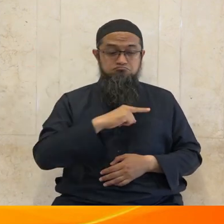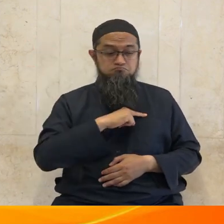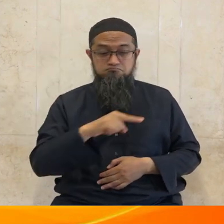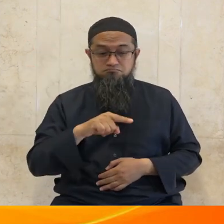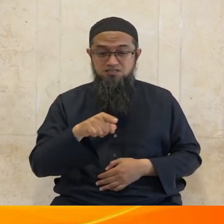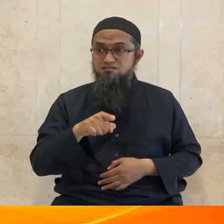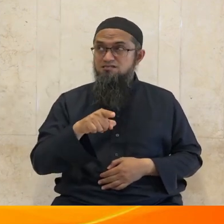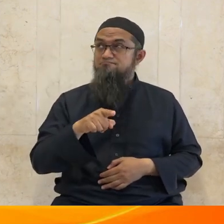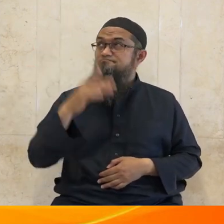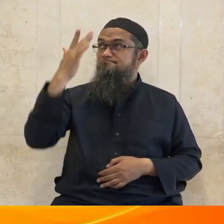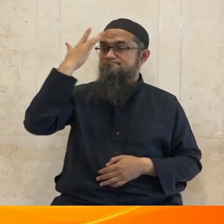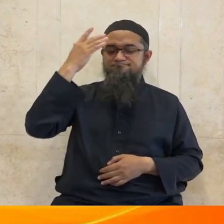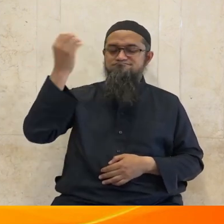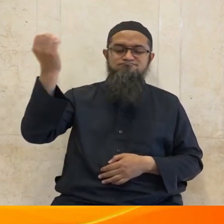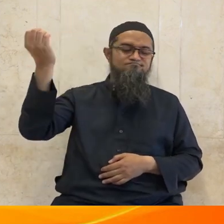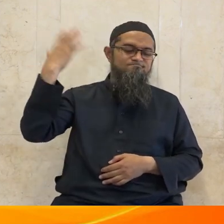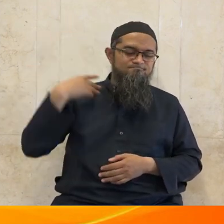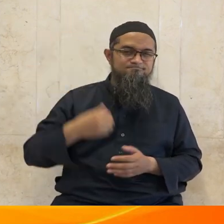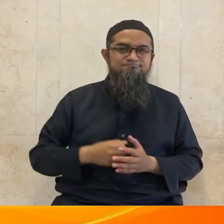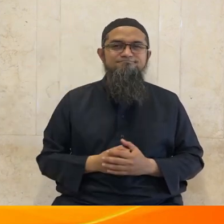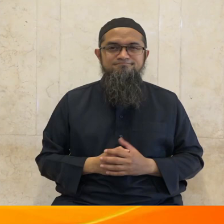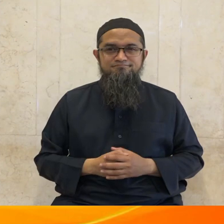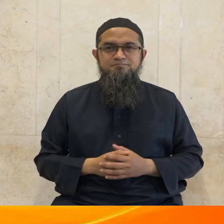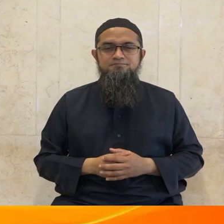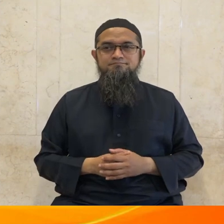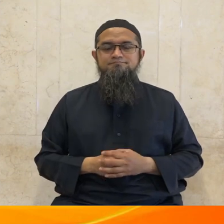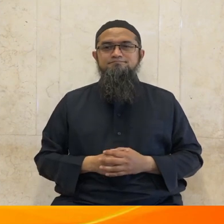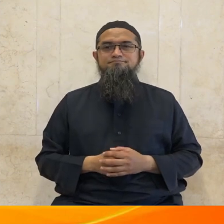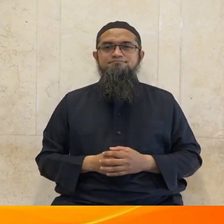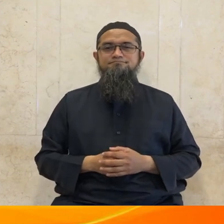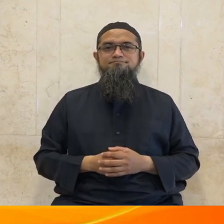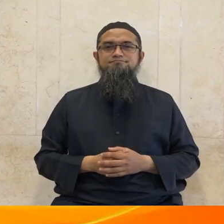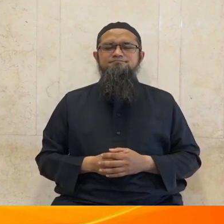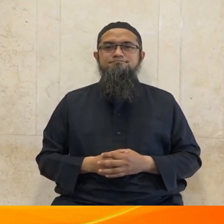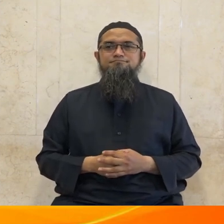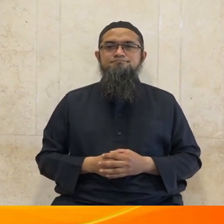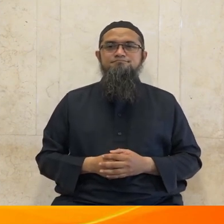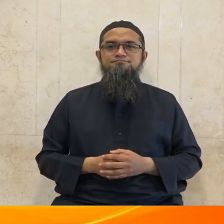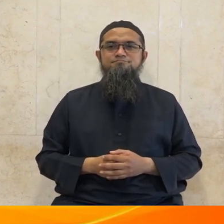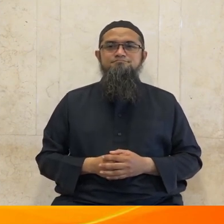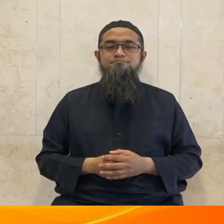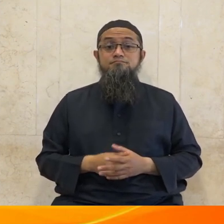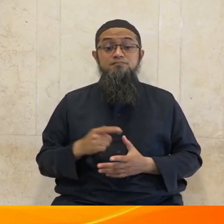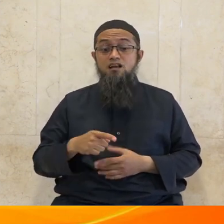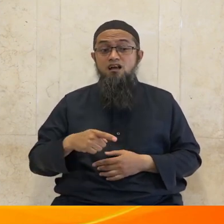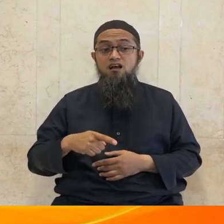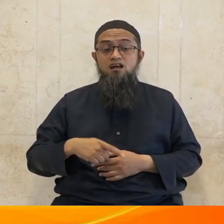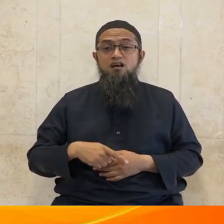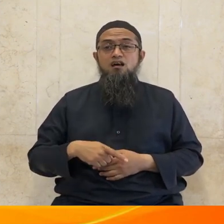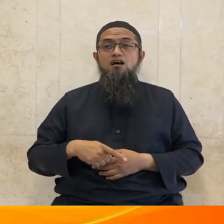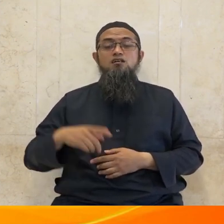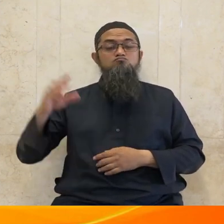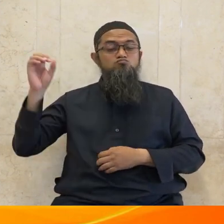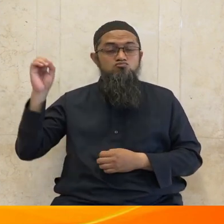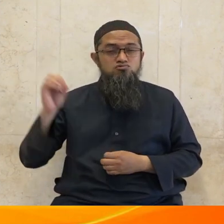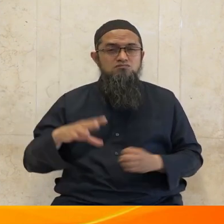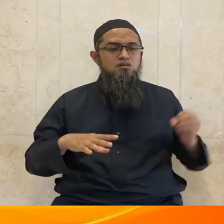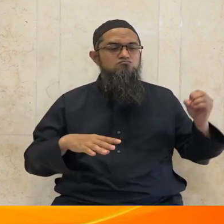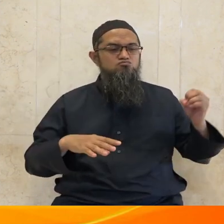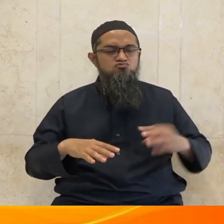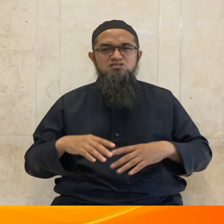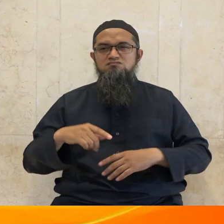tragedi kemahusiaan di Palestina yang sangat menyedihkan dan berkepanjangan kiranya menjadi contoh nyata